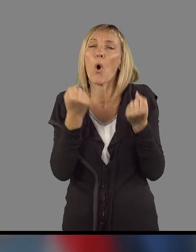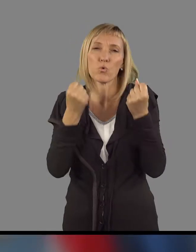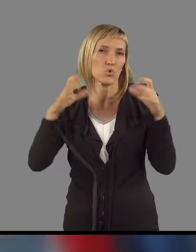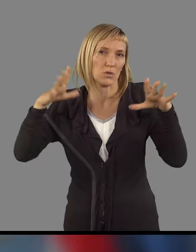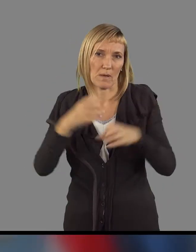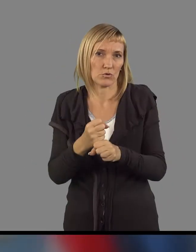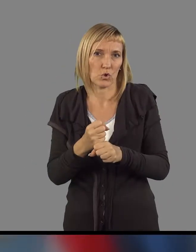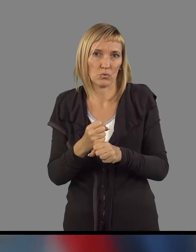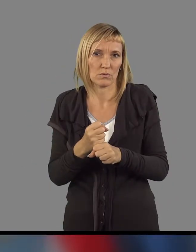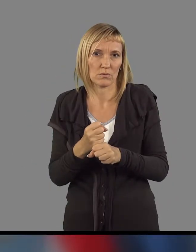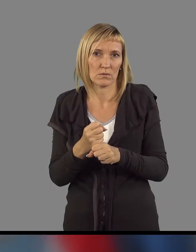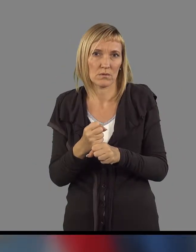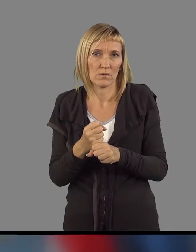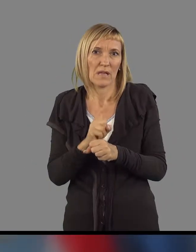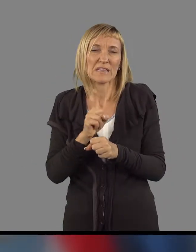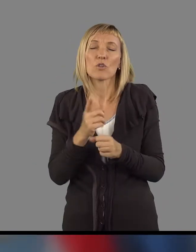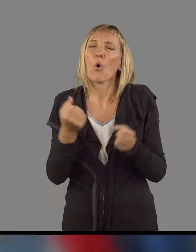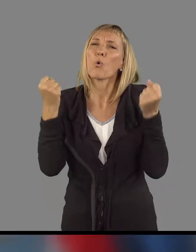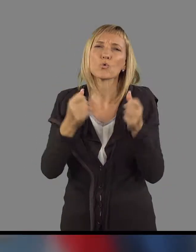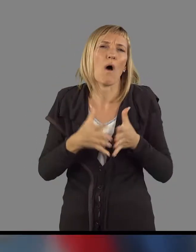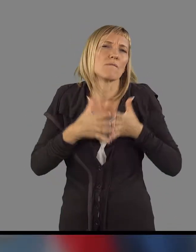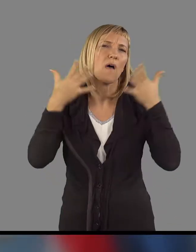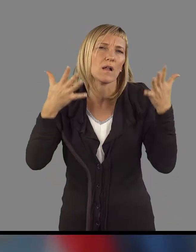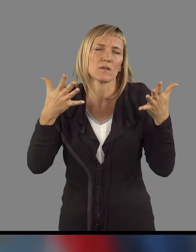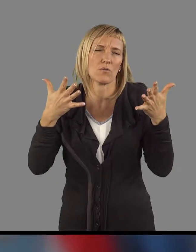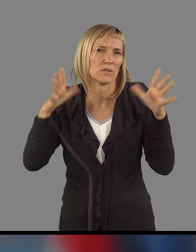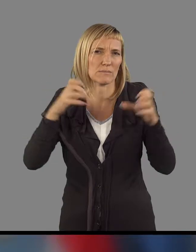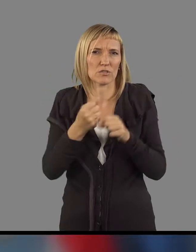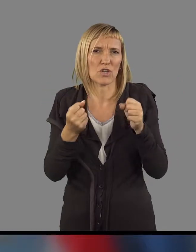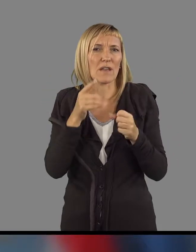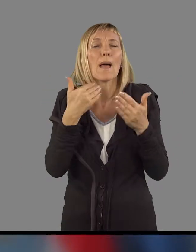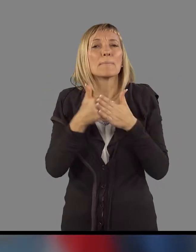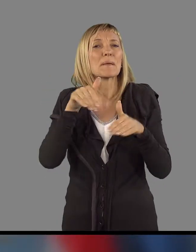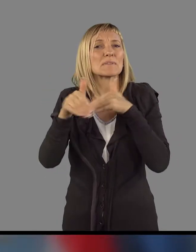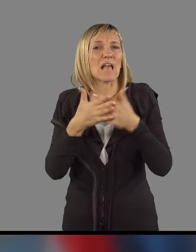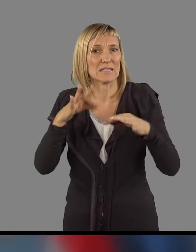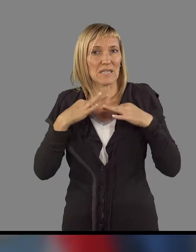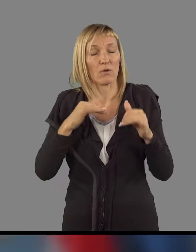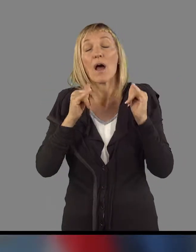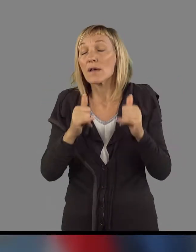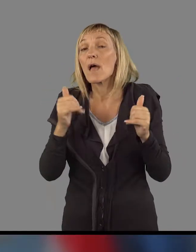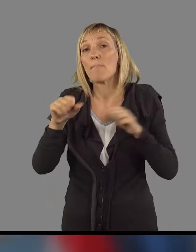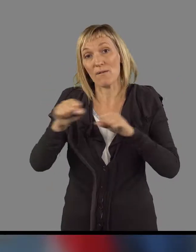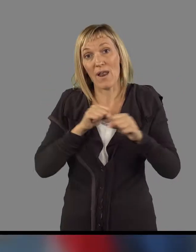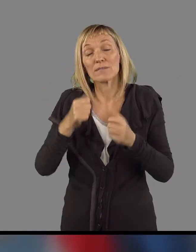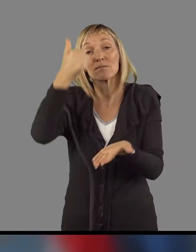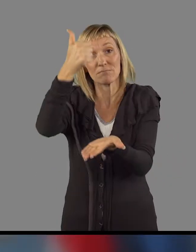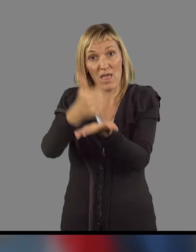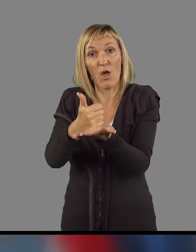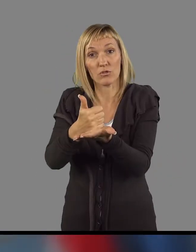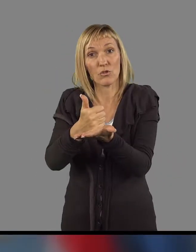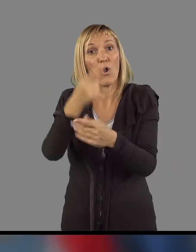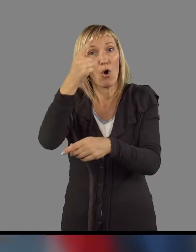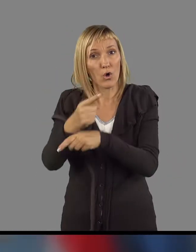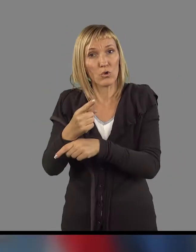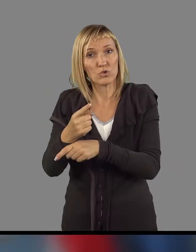bistveno zmanjšal. Ne govorimo o tako velikem zmanjšanem na ministrstvu za zdravje. Se je pa vlada soglasno seveda takrat